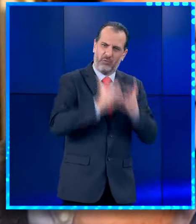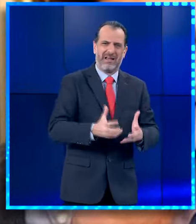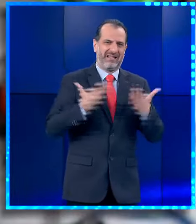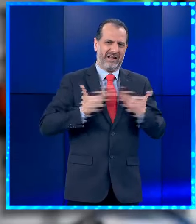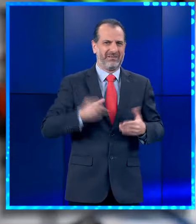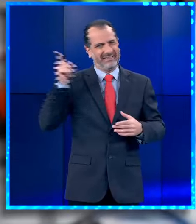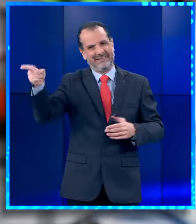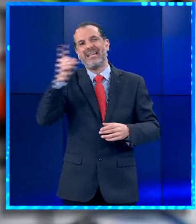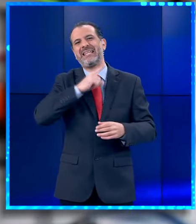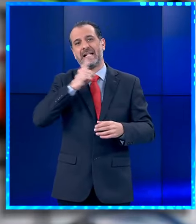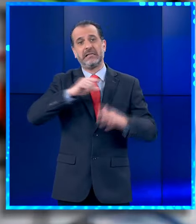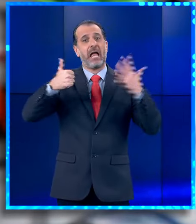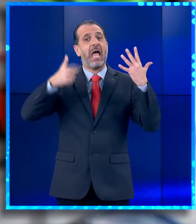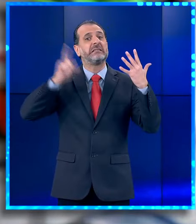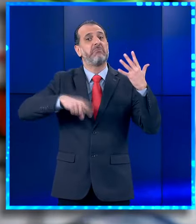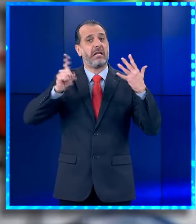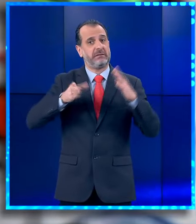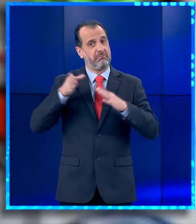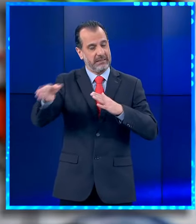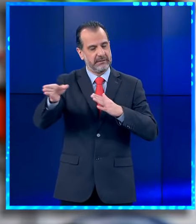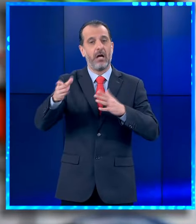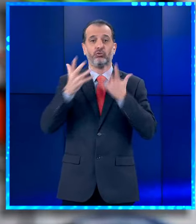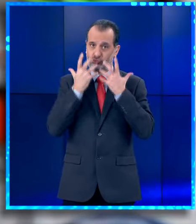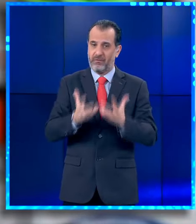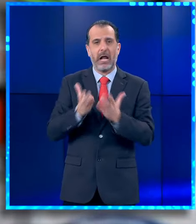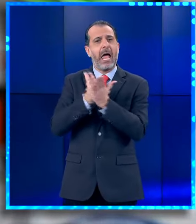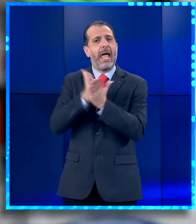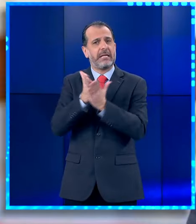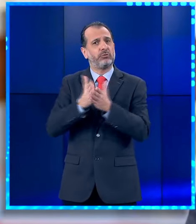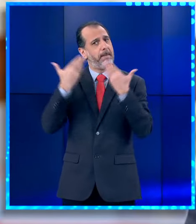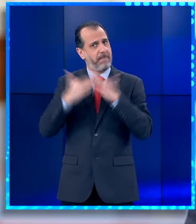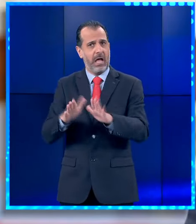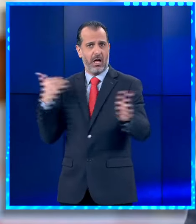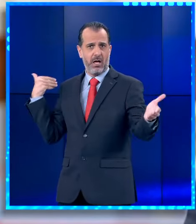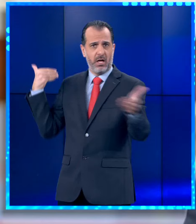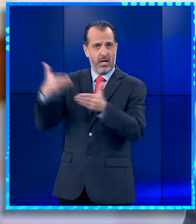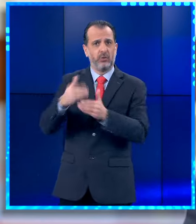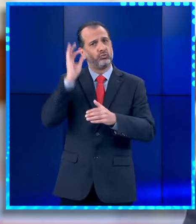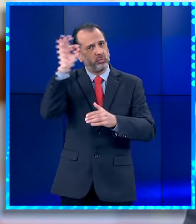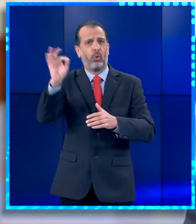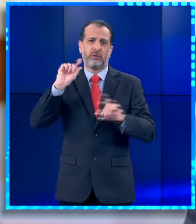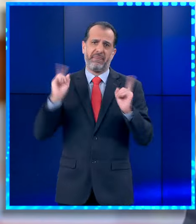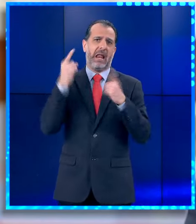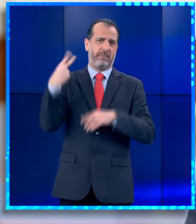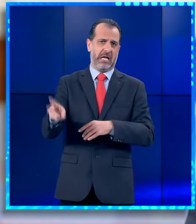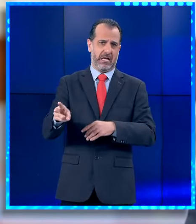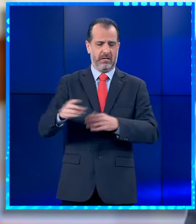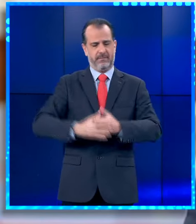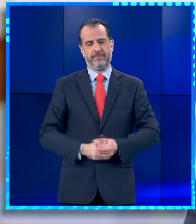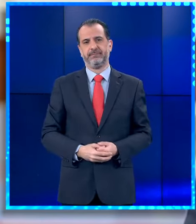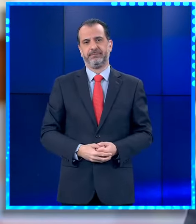Νοσοκομείου με σοβαρά τραύματα και έχει ήδη υποβληθεί σε χειρουργικές επεμβάσεις για την αντιμετώπιση των τραυμάτων του.